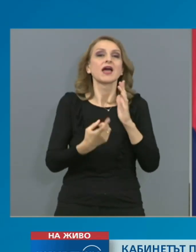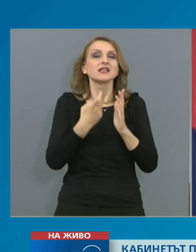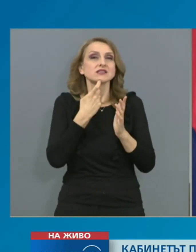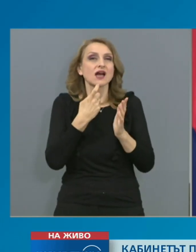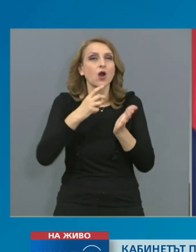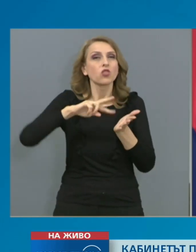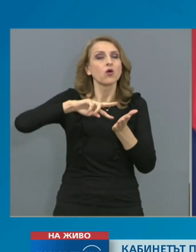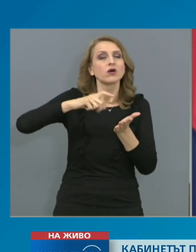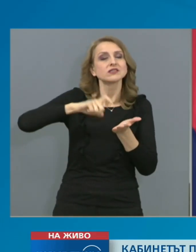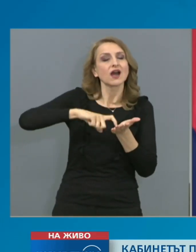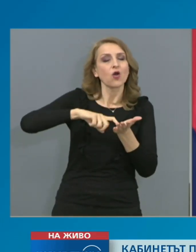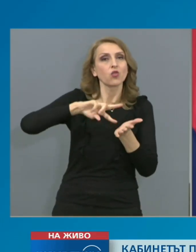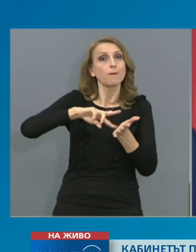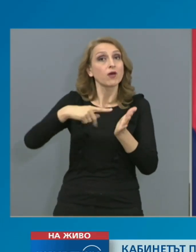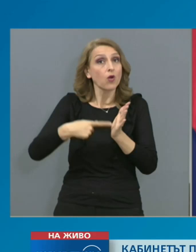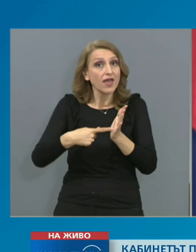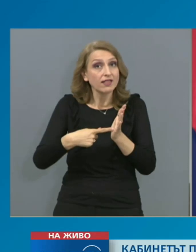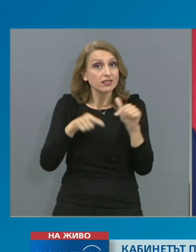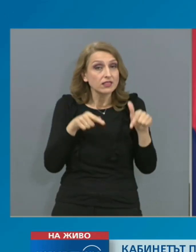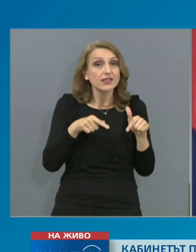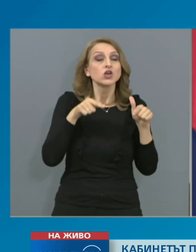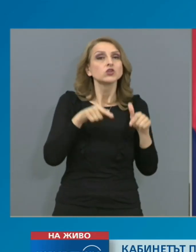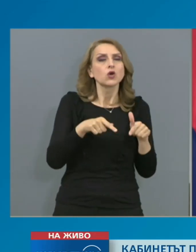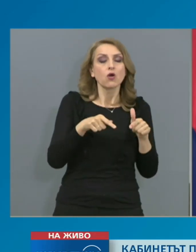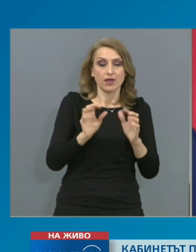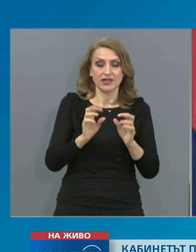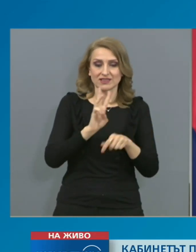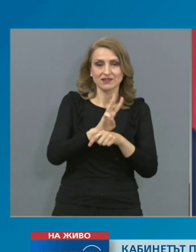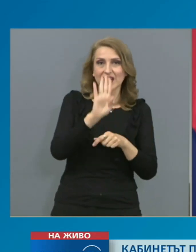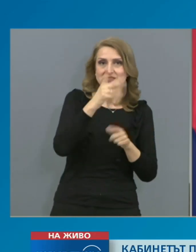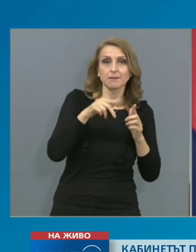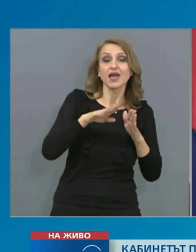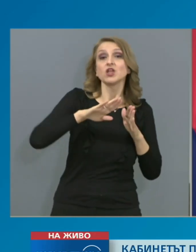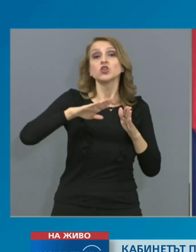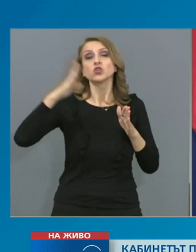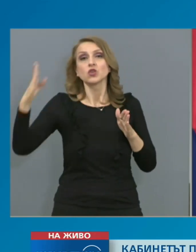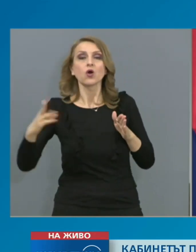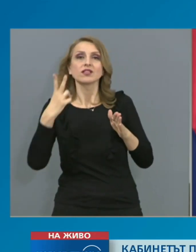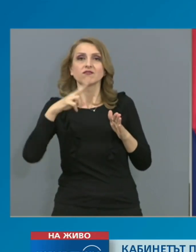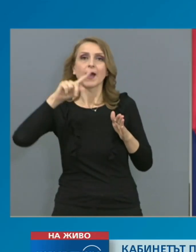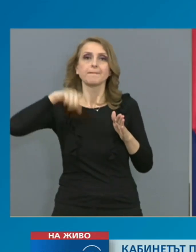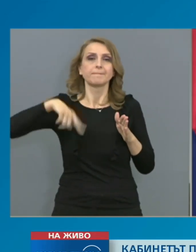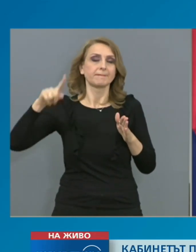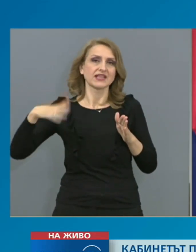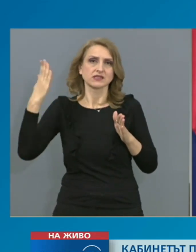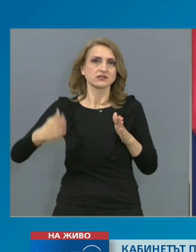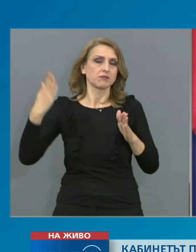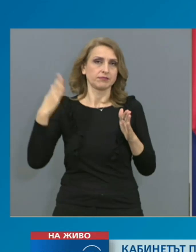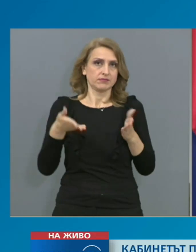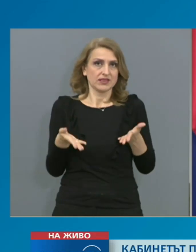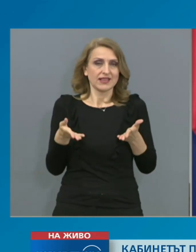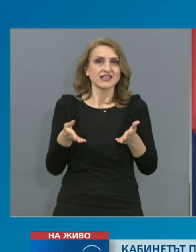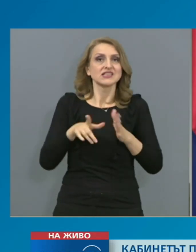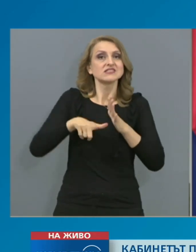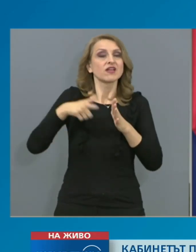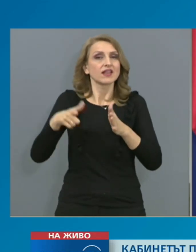положение и е предвиден да действа до два месеца след изтичане на извареното положение, което ние не смятаме да удължаваме. В